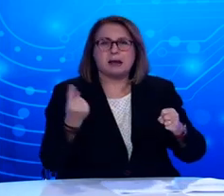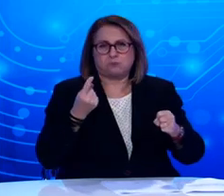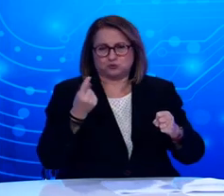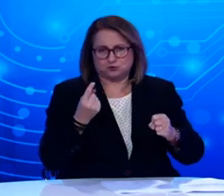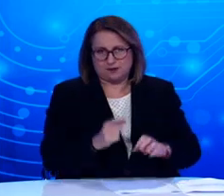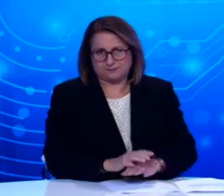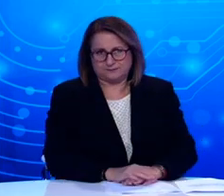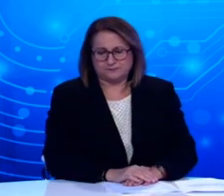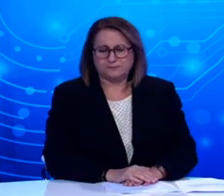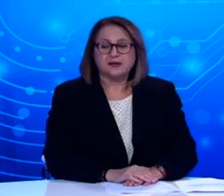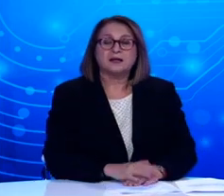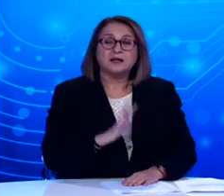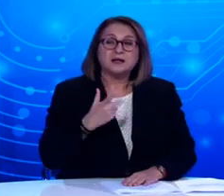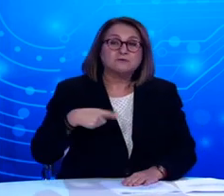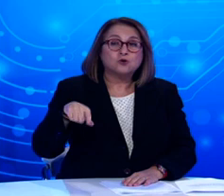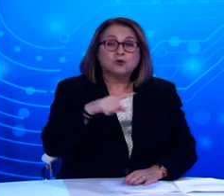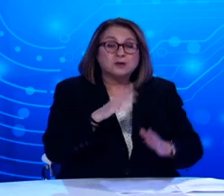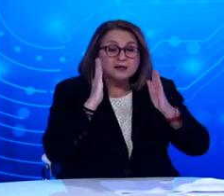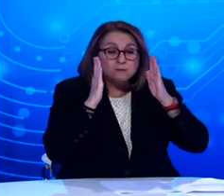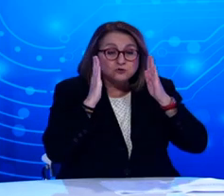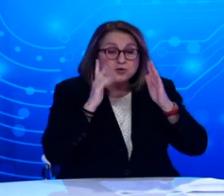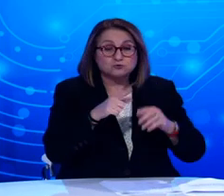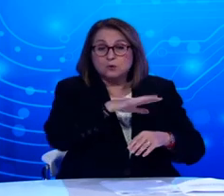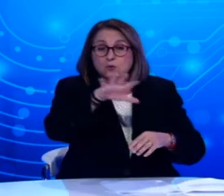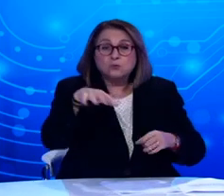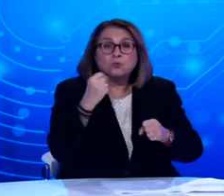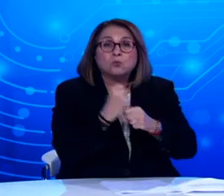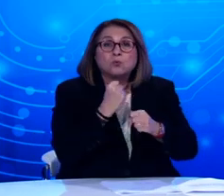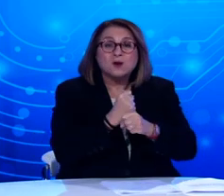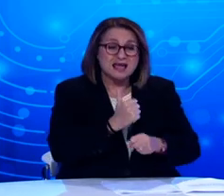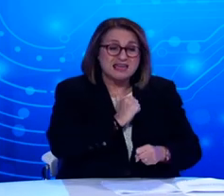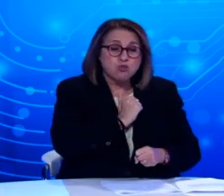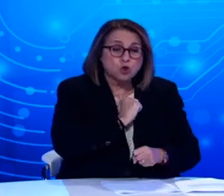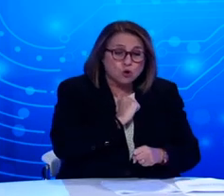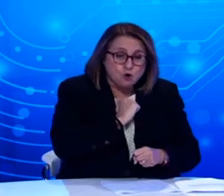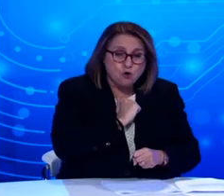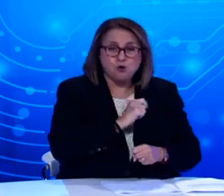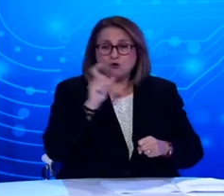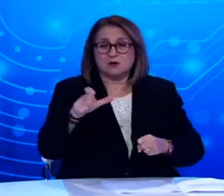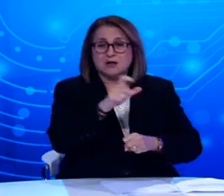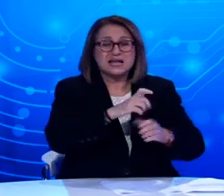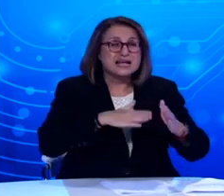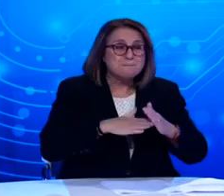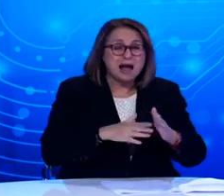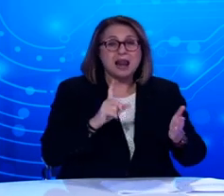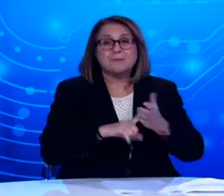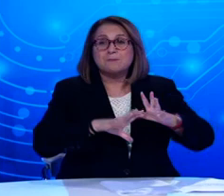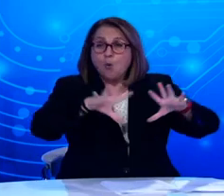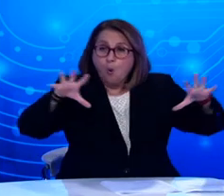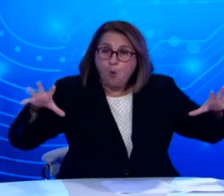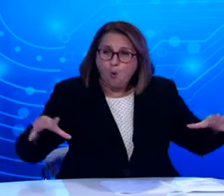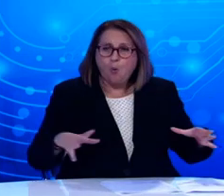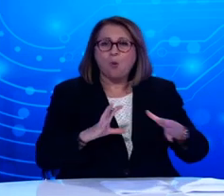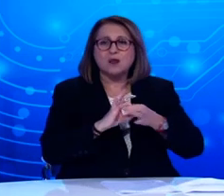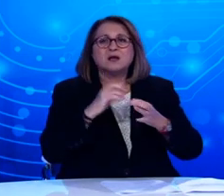Εφιστούμε λοιπόν την προσοχή και ζητάμε από τον κόσμο της εργασίας, τόσο τους εργοδότες όσο και τους εργαζομένους, να συμπράξουν όλοι μαζί